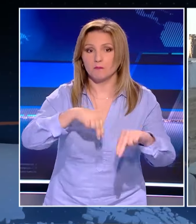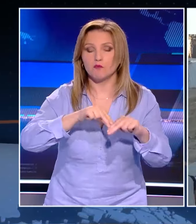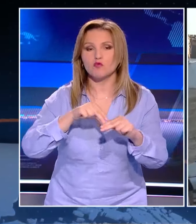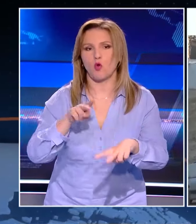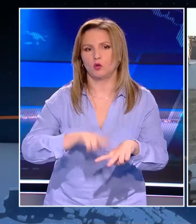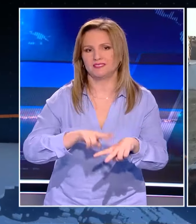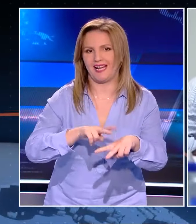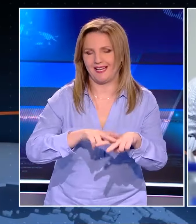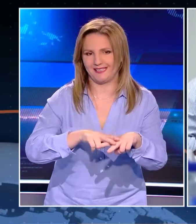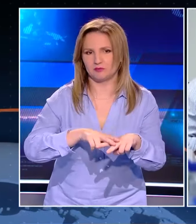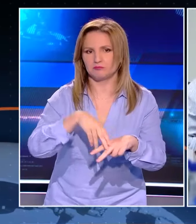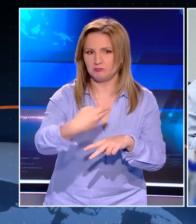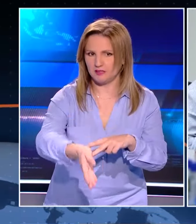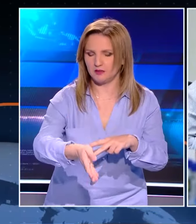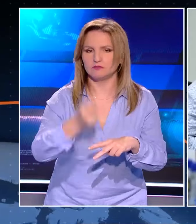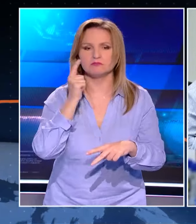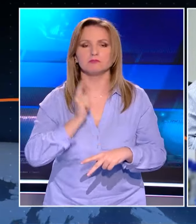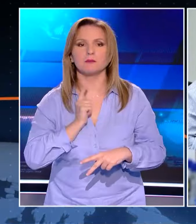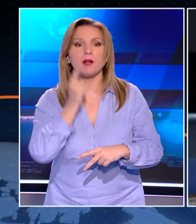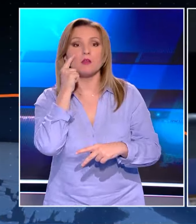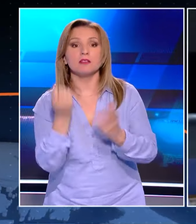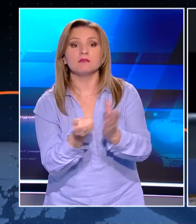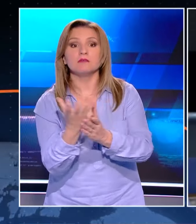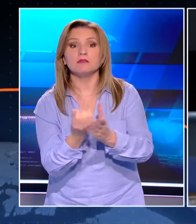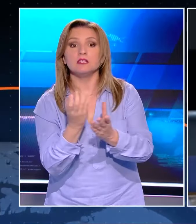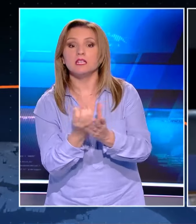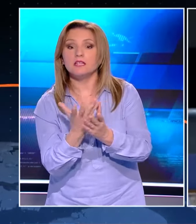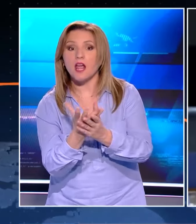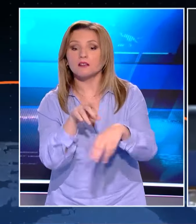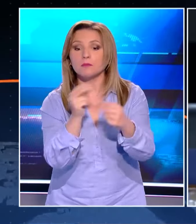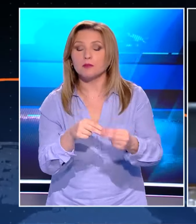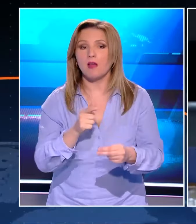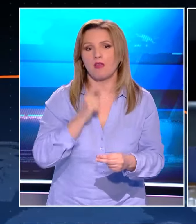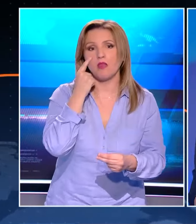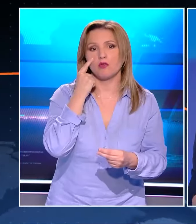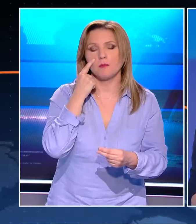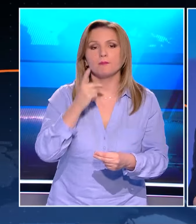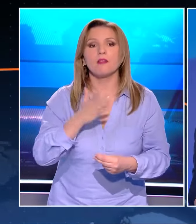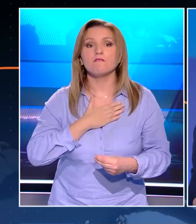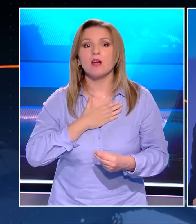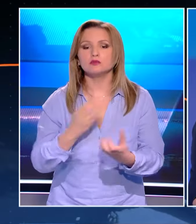Ισραήλ οπότε αναμένουμε αν θα υπάρξει κάποια περαιτέρω εξέλιξη. Κωνσταντίνες, ευχαριστούμε πολύ.